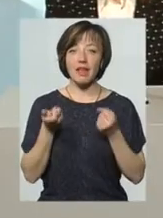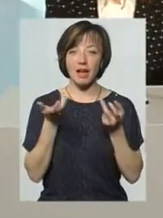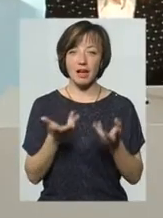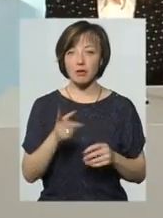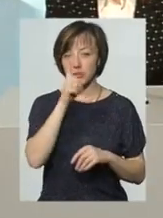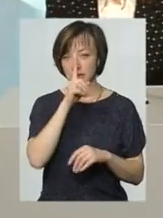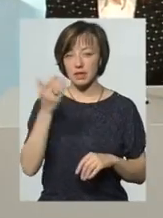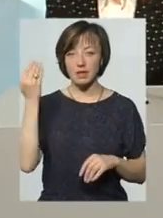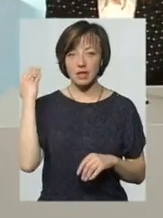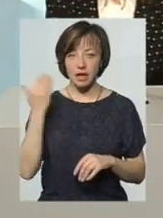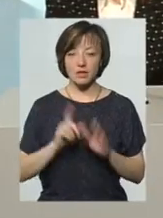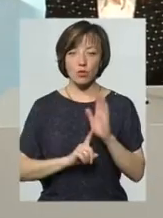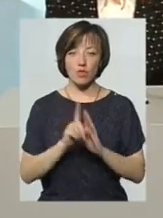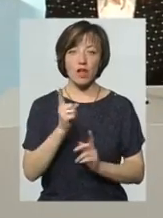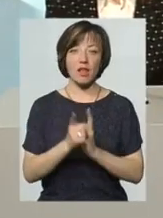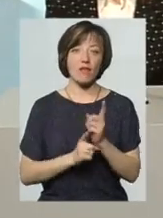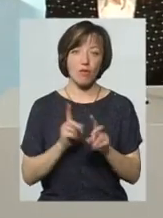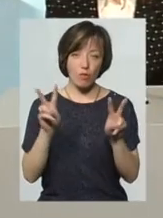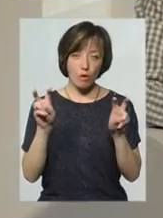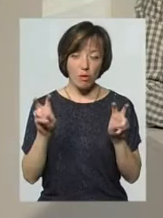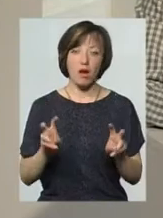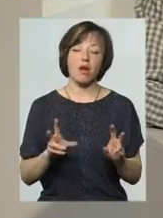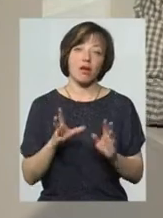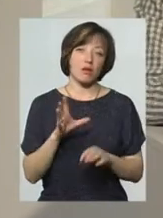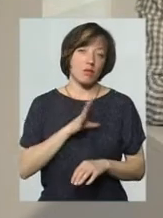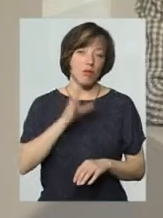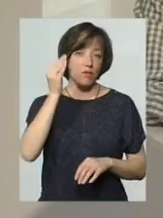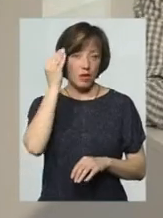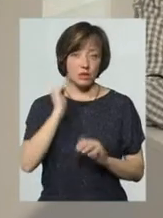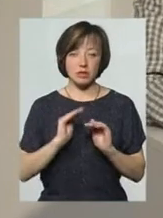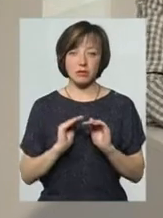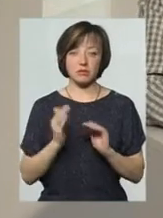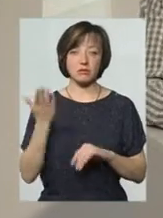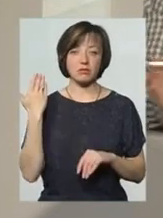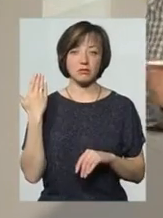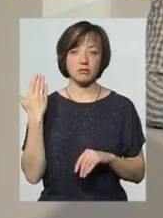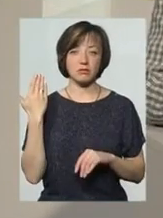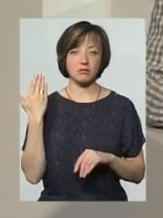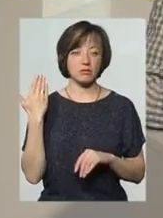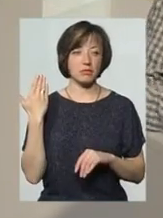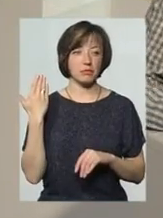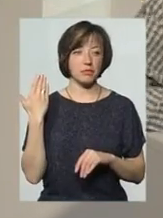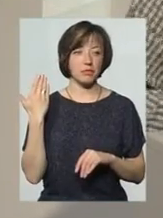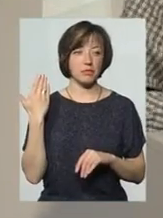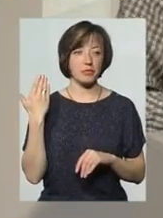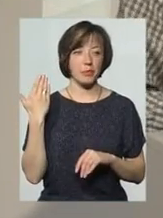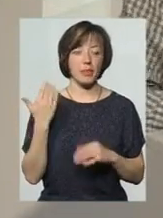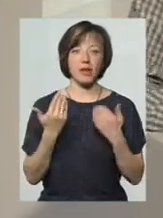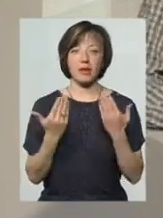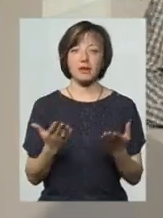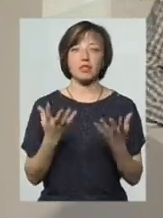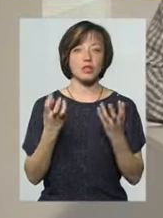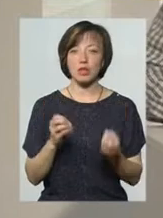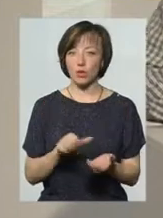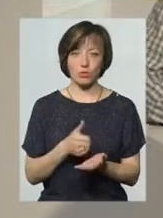стартувала ця реформа, будемо так це називати, складалось враження, що дитячі, ну тоді, звичайно, пані Наталія ще